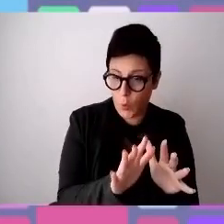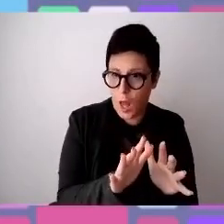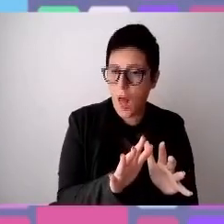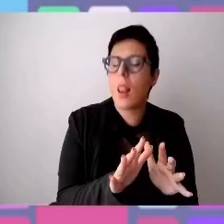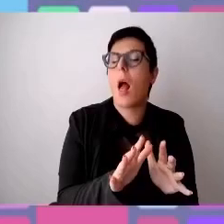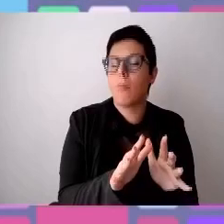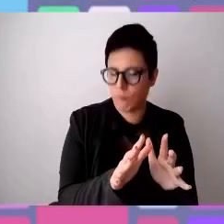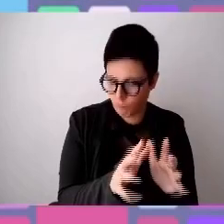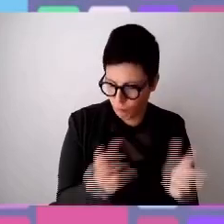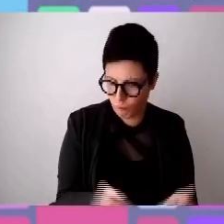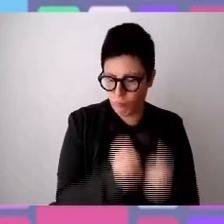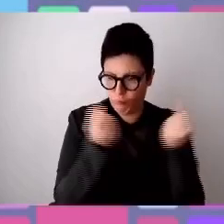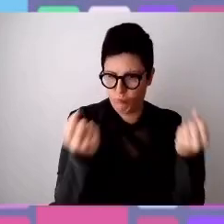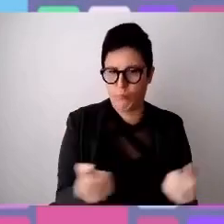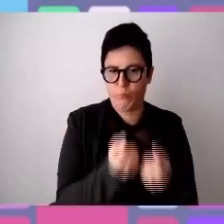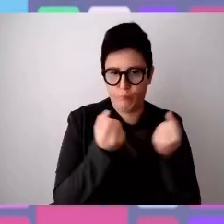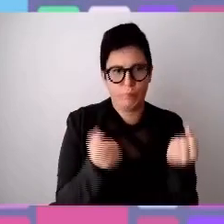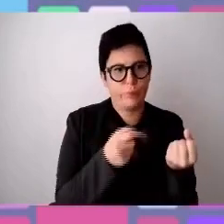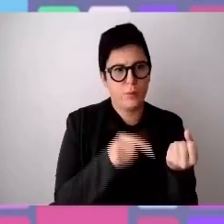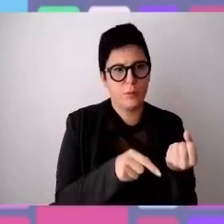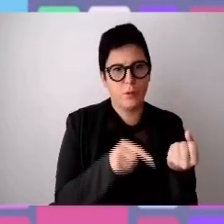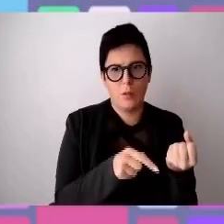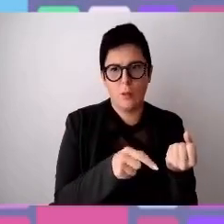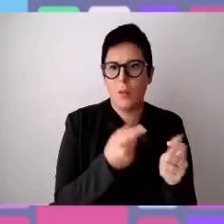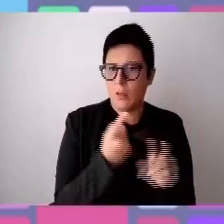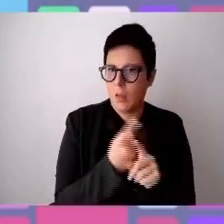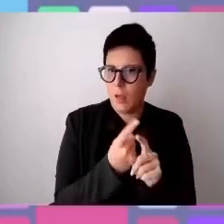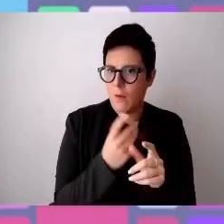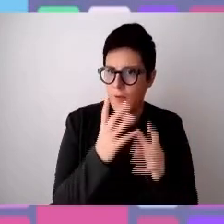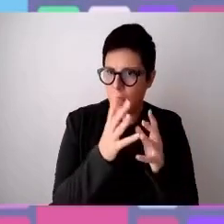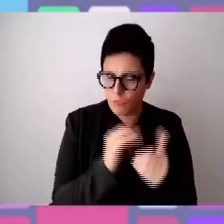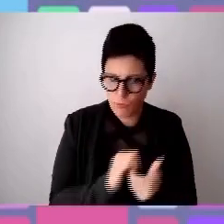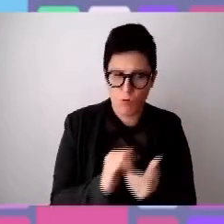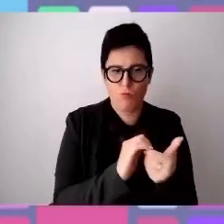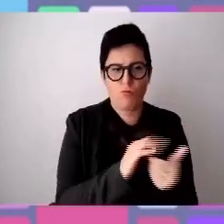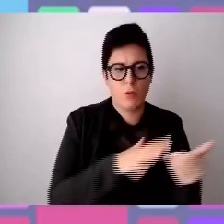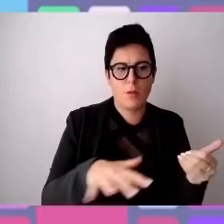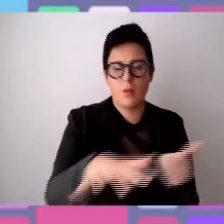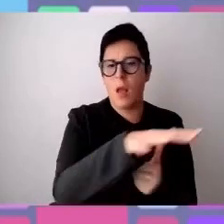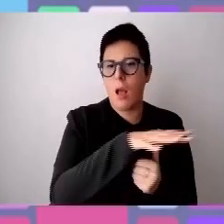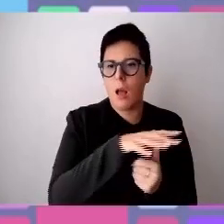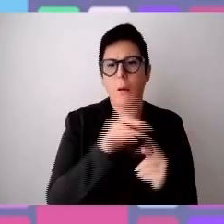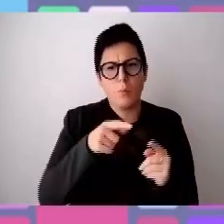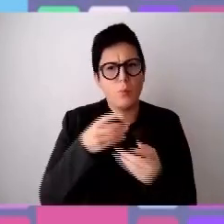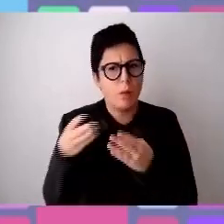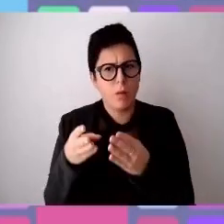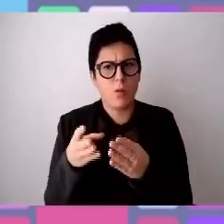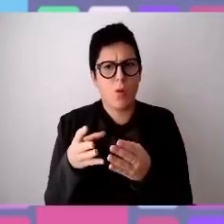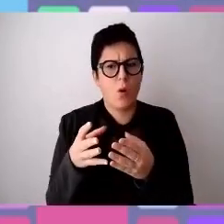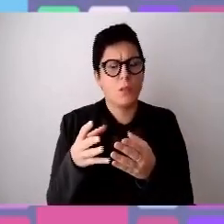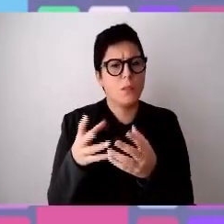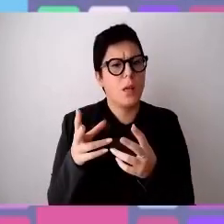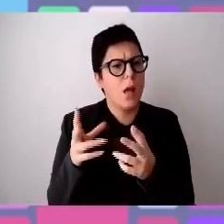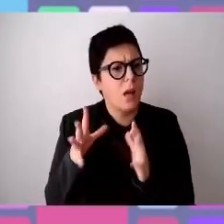stare all'interno della nostra società, ma anche da percorsi di riabilitazione